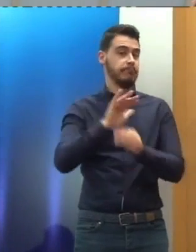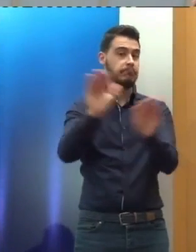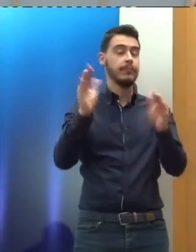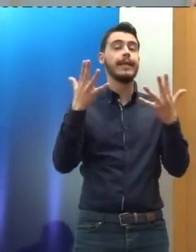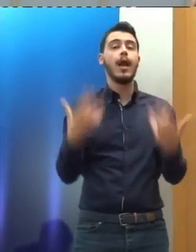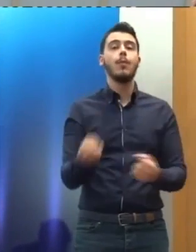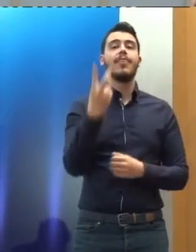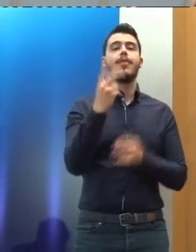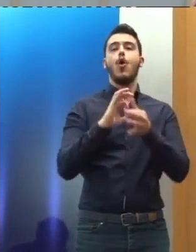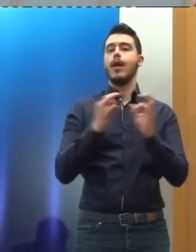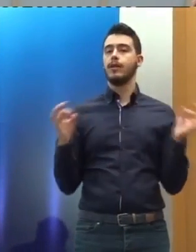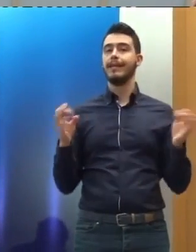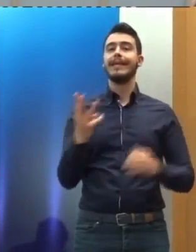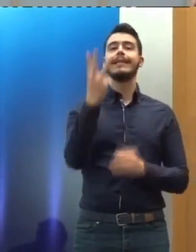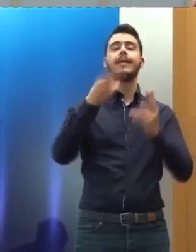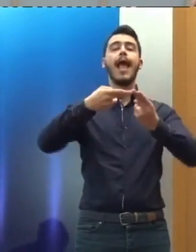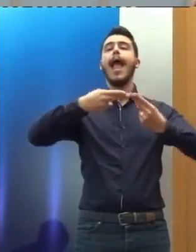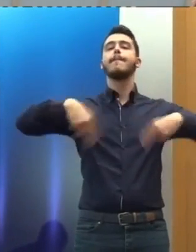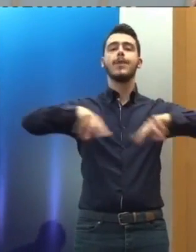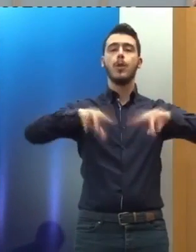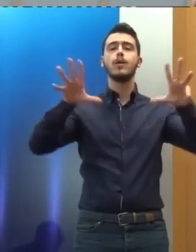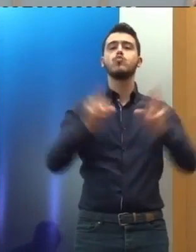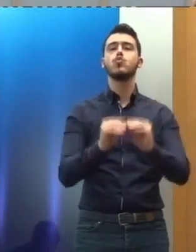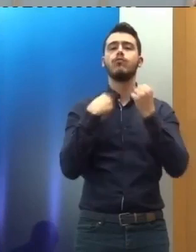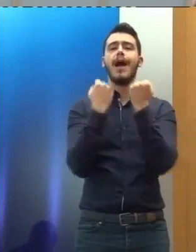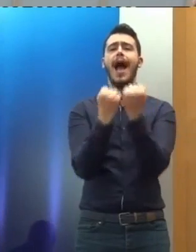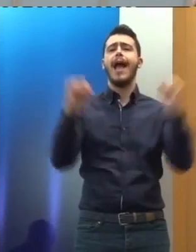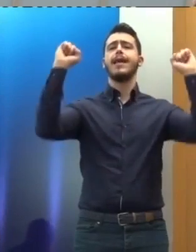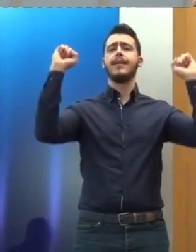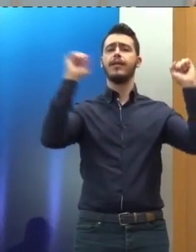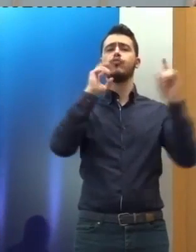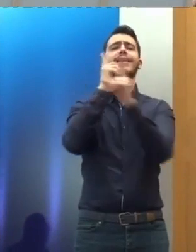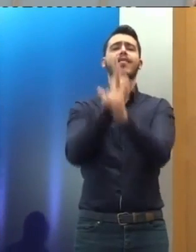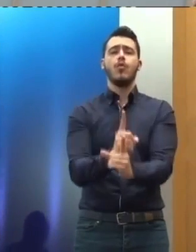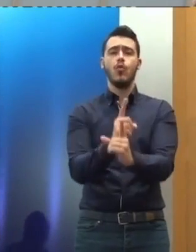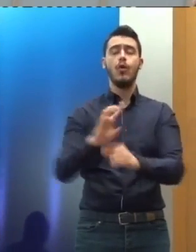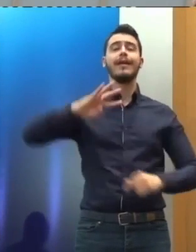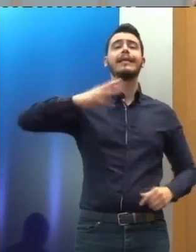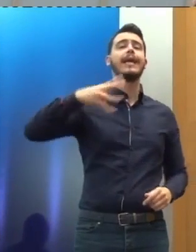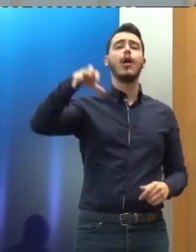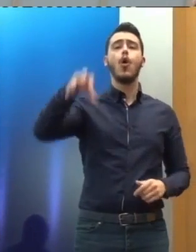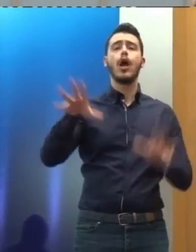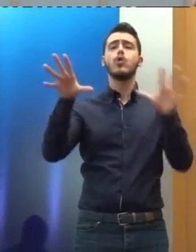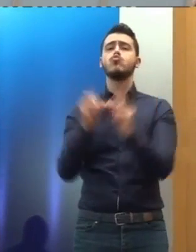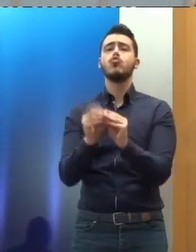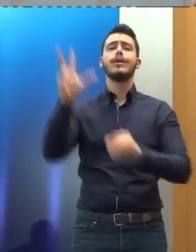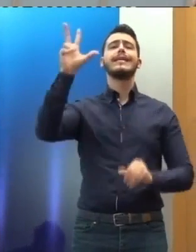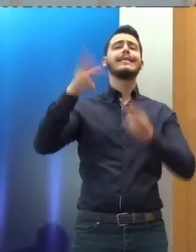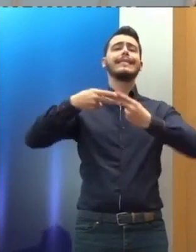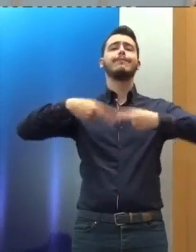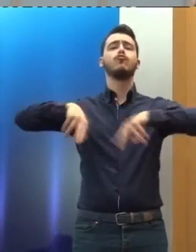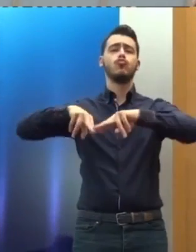κατηγοριών. Τρεις επιτροπές αποτελούνται από ανεξάρτητους εμπειρογνώμονες ενώ το τέταρτο όργανο, το Συμβούλιο Ανθρωπίνων Δικαιωμάτων,